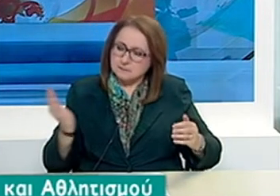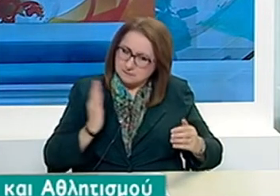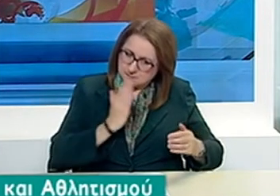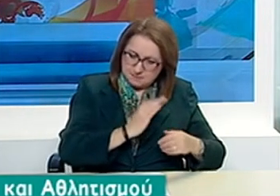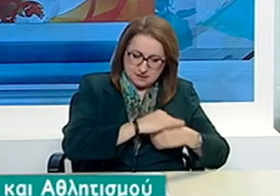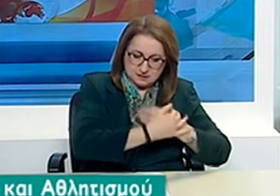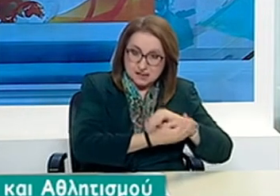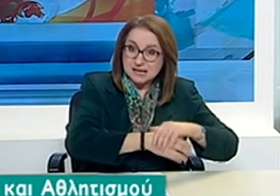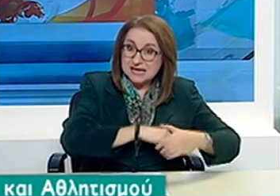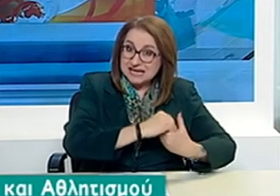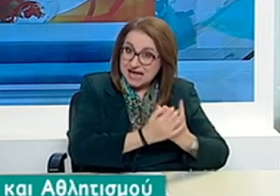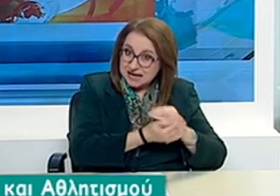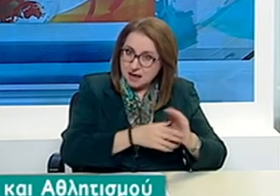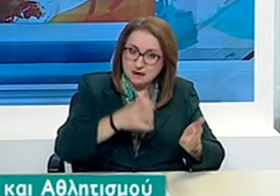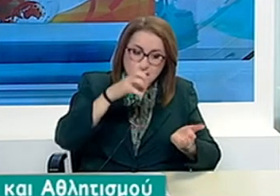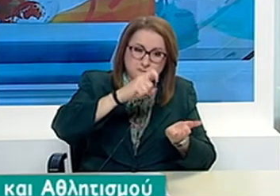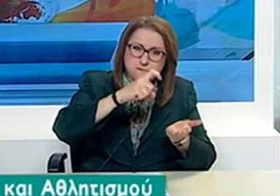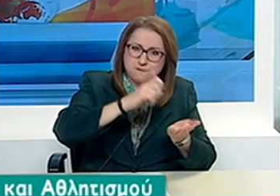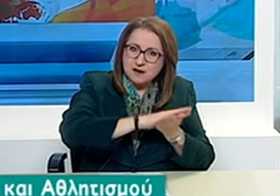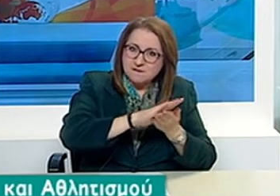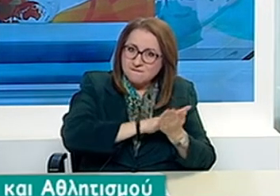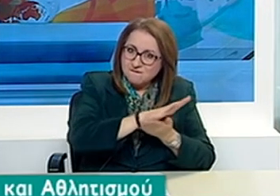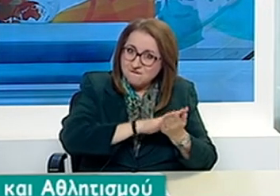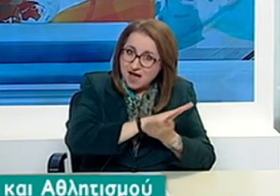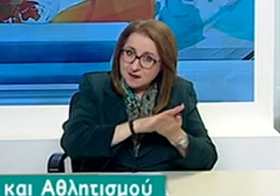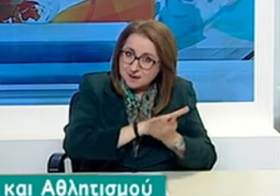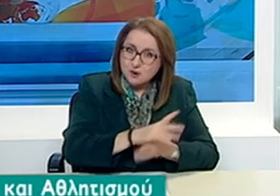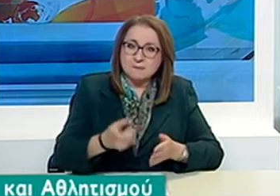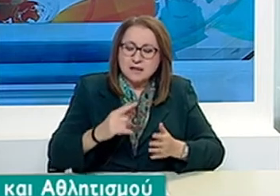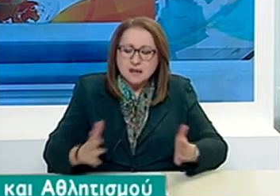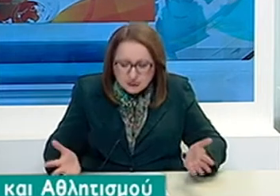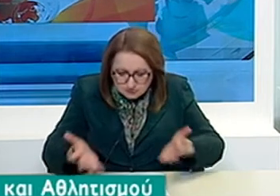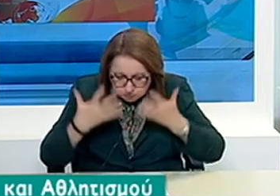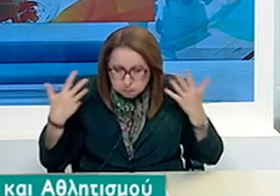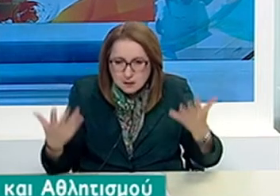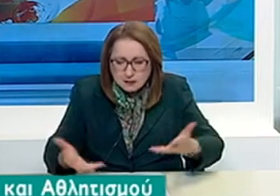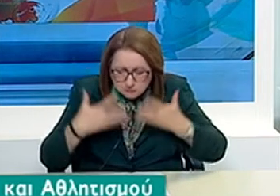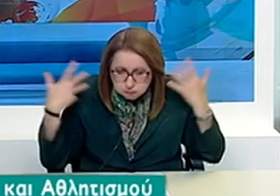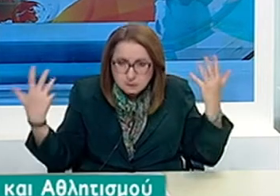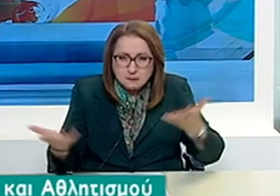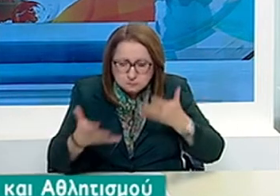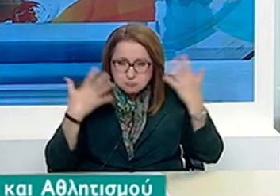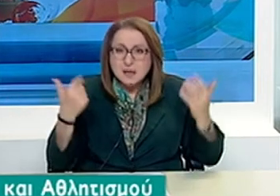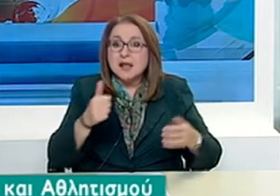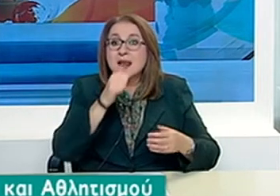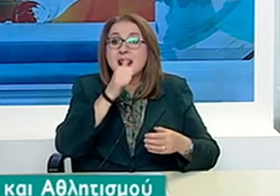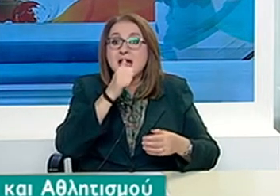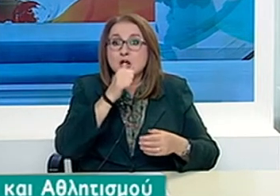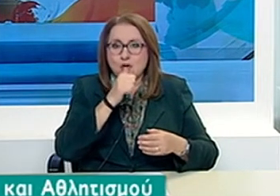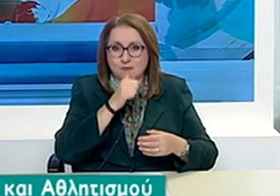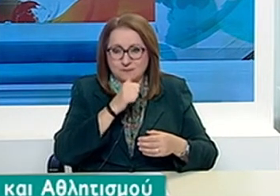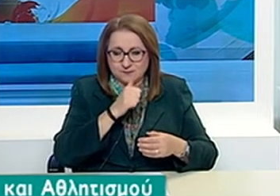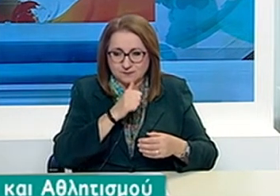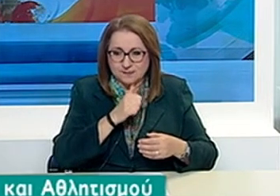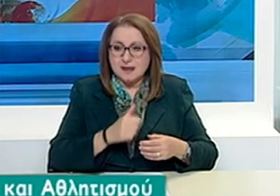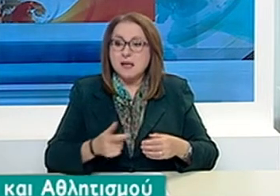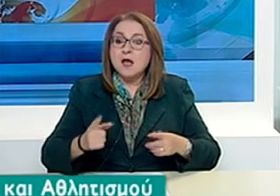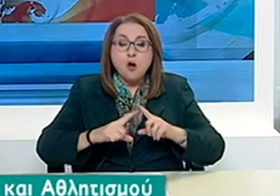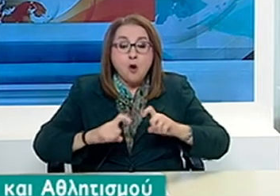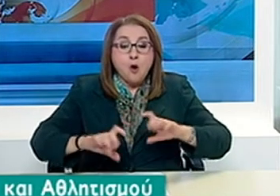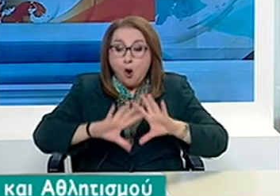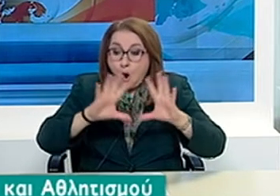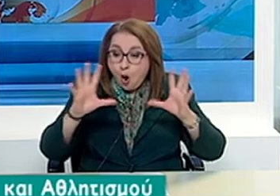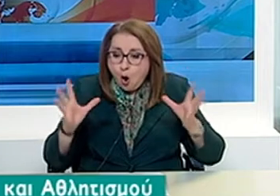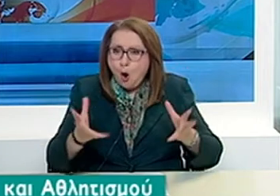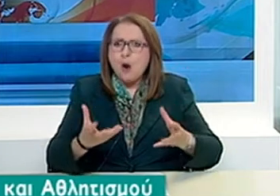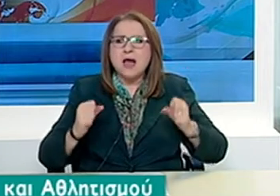αντισηπτικό και στη συνέχεια ξεπλένουμε το πρόσωπό μας με εμπόλικο νερό. Όσον αφορά τη χρήση οργάνων απολυμένονται μετά